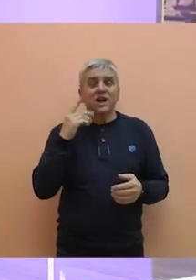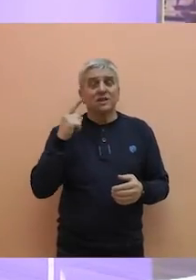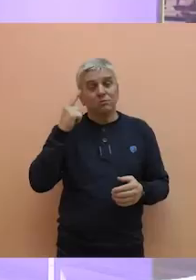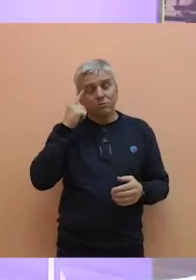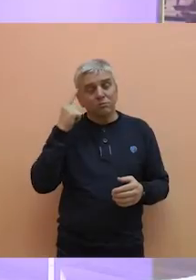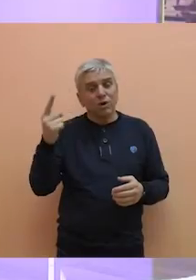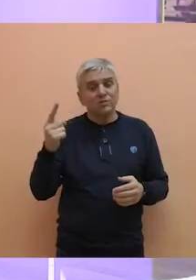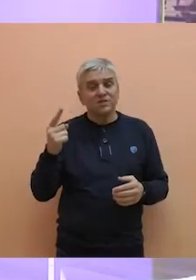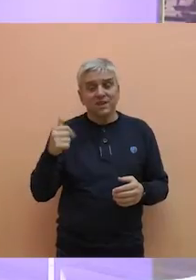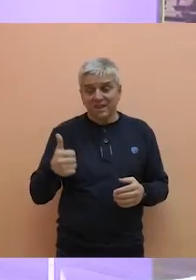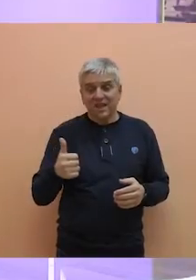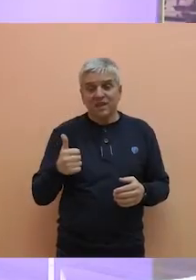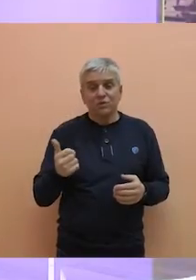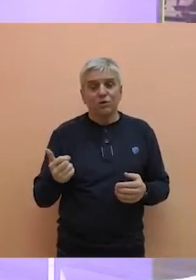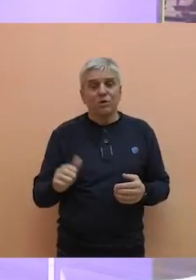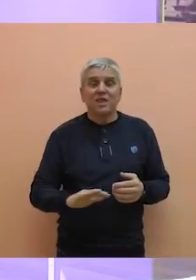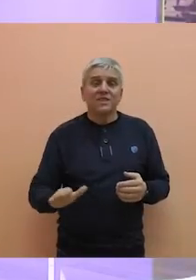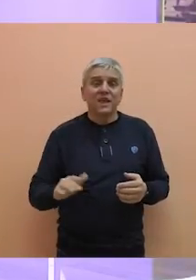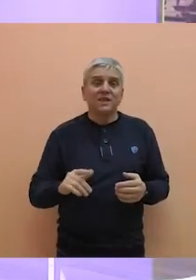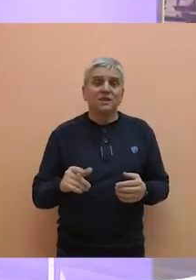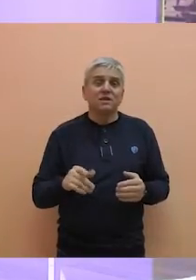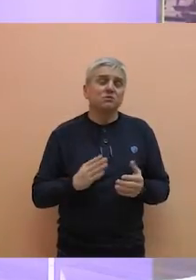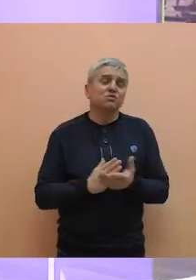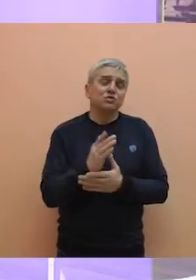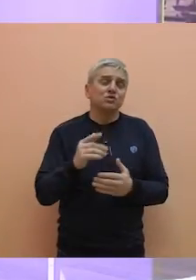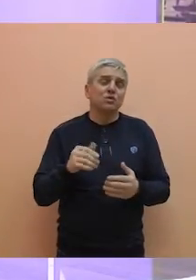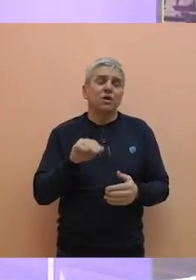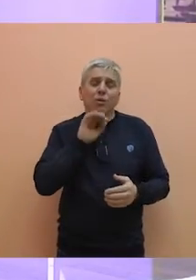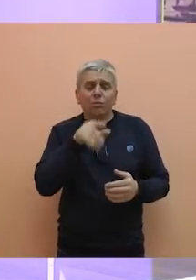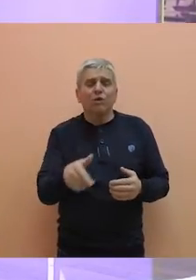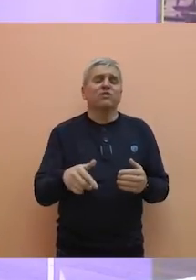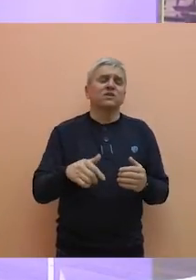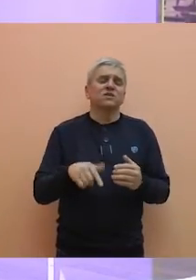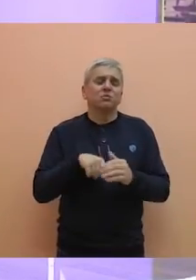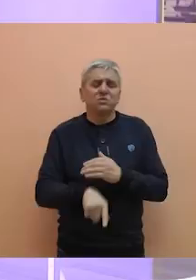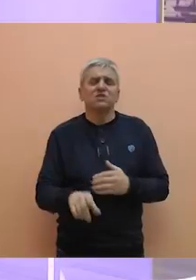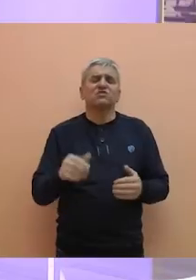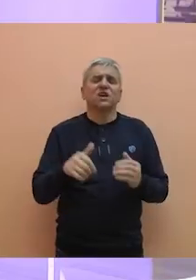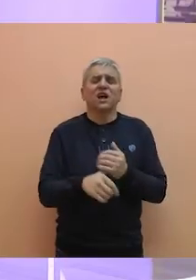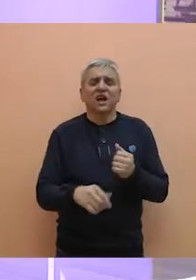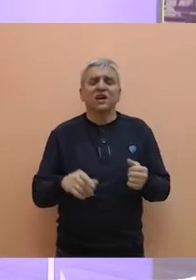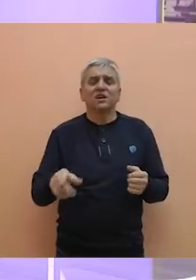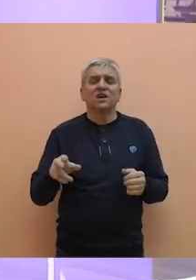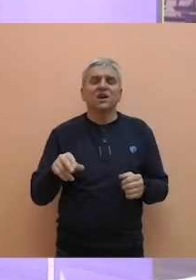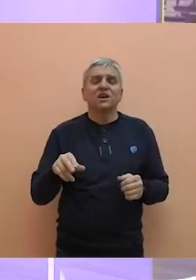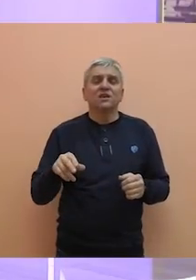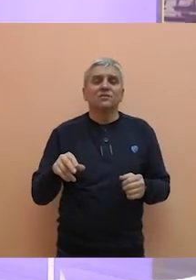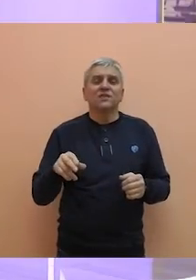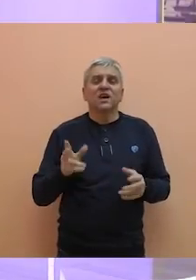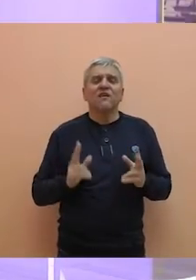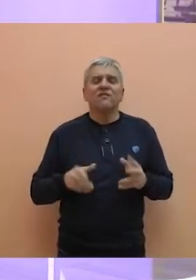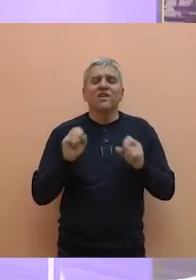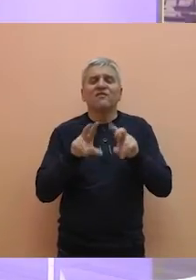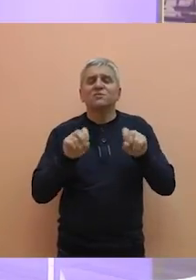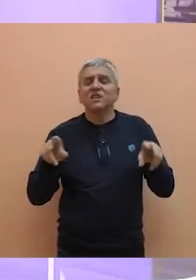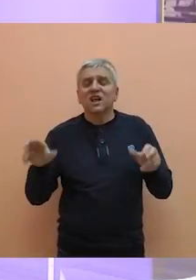pomislite li da se jedno dete od godine po dana možda ukaki ili piški ili povraća, vaspitač bi trebao da ostavi 12-ro,